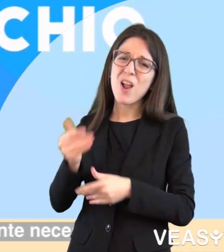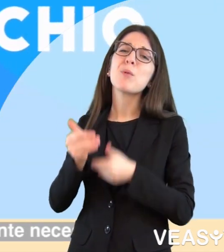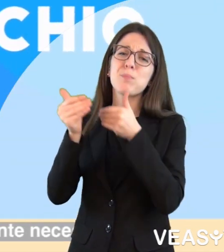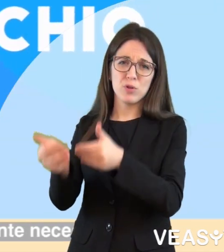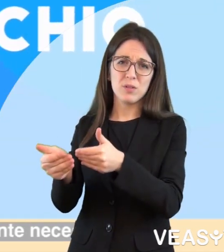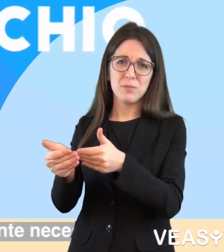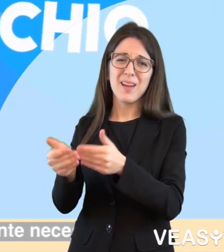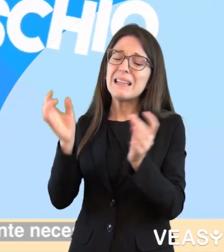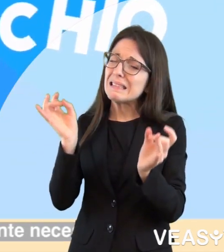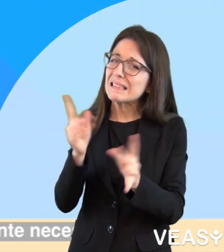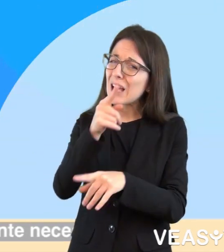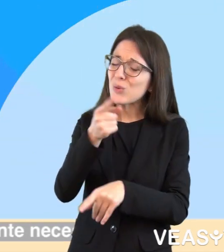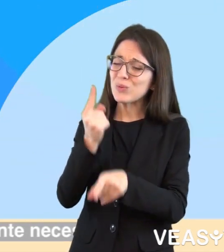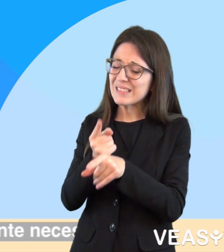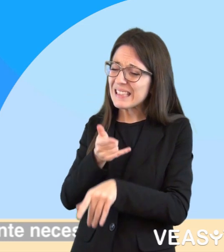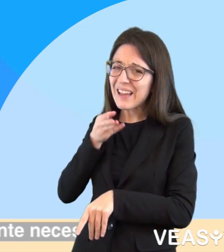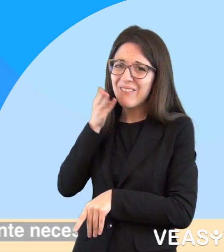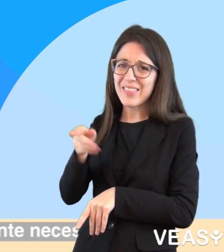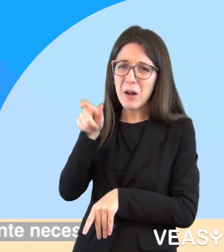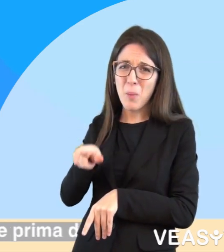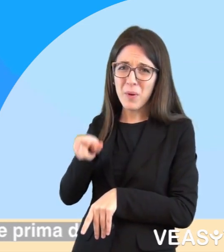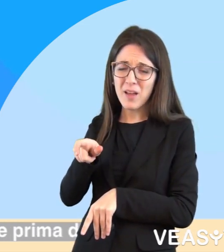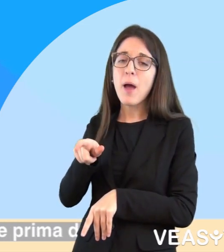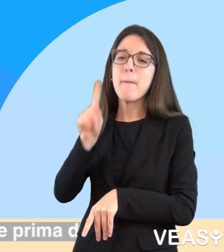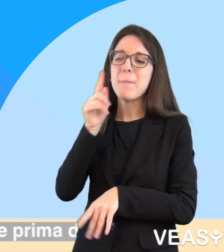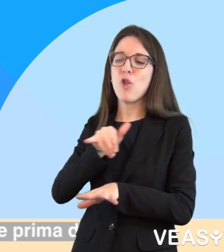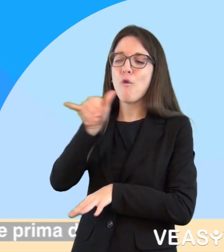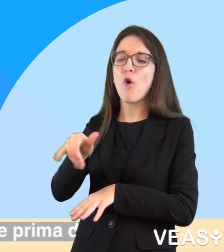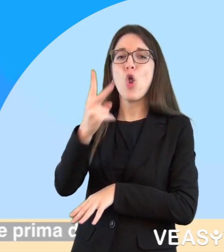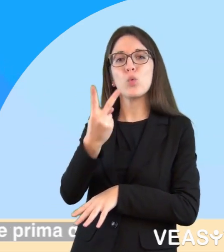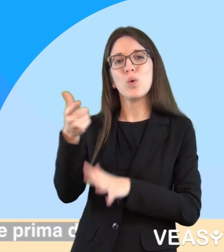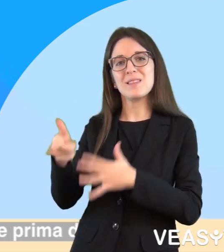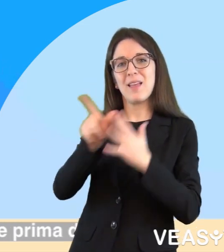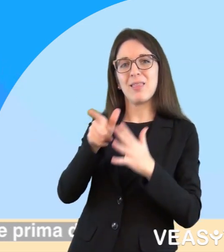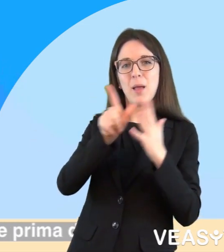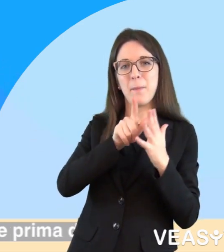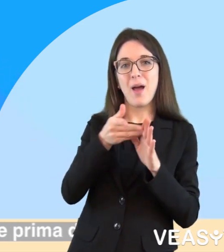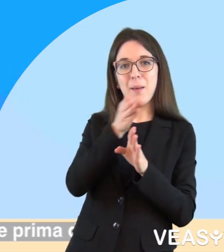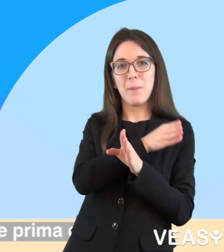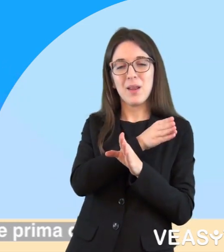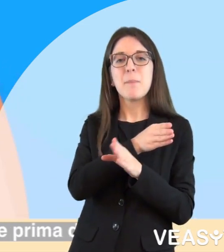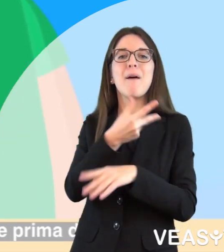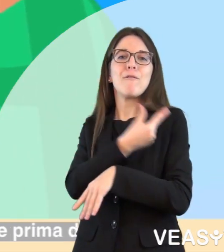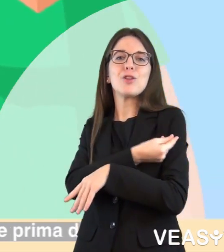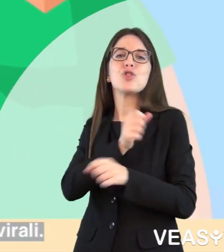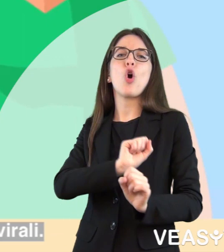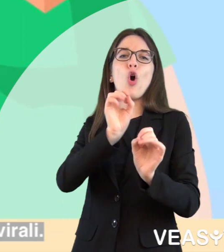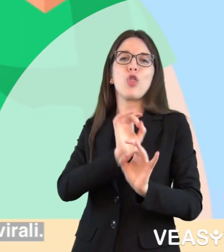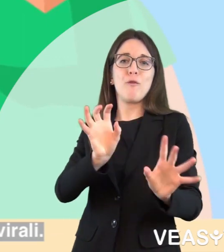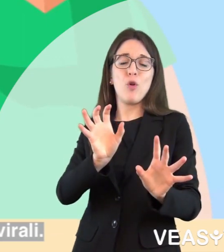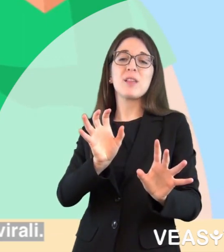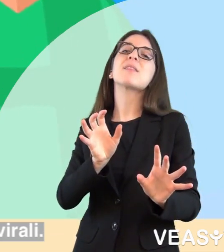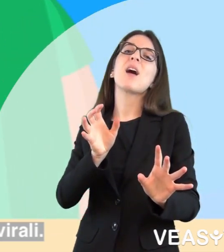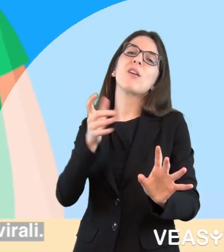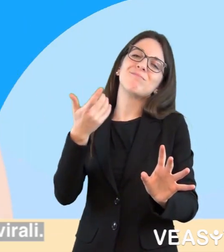il consiglio è di rimandare i viaggi non strettamente necessari e di vaccinarsi contro l'influenza almeno due settimane prima del viaggio